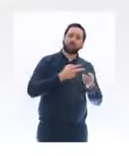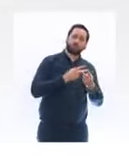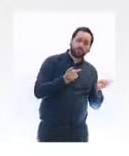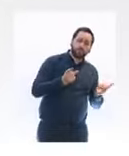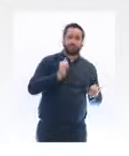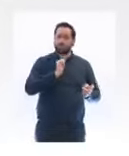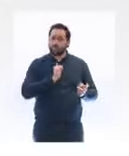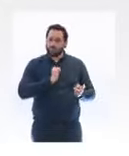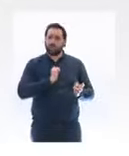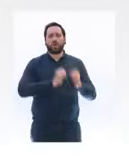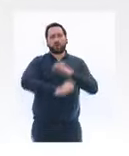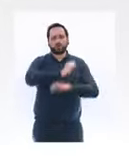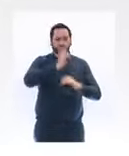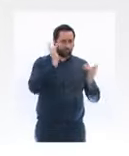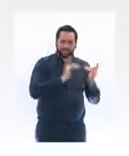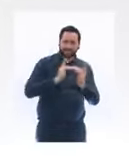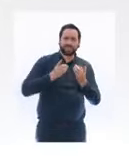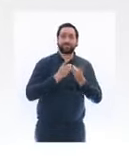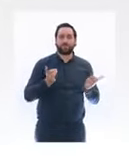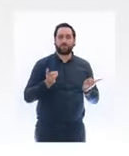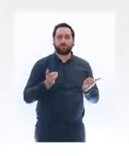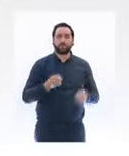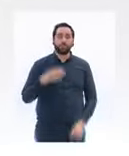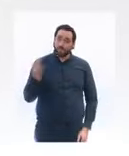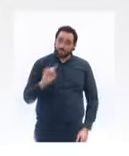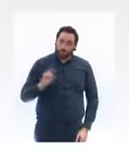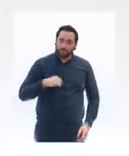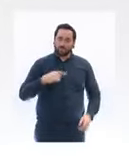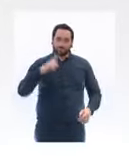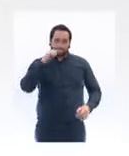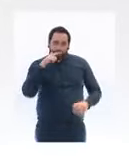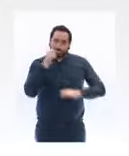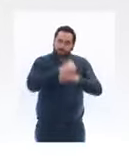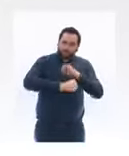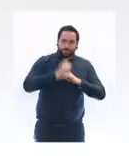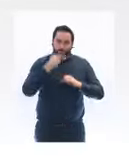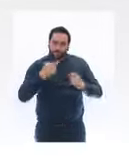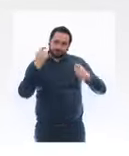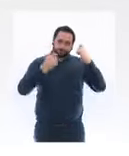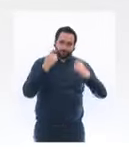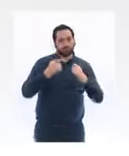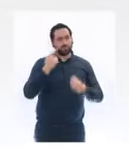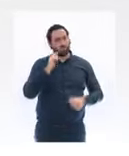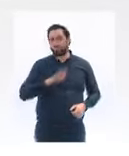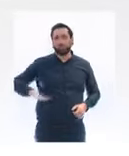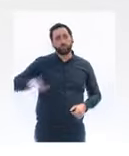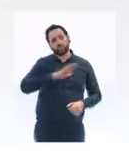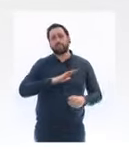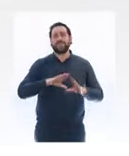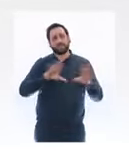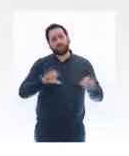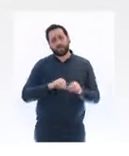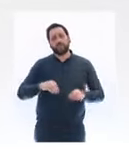Cela ne se fait pas de façon automatique et c'est un effort du quotidien pour l'ensemble des équipes des établissements de santé concernés. Par exemple,